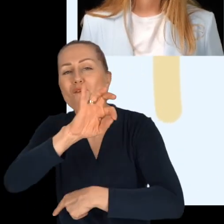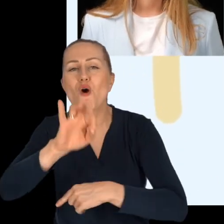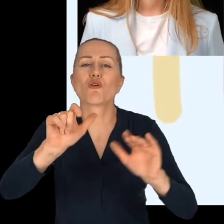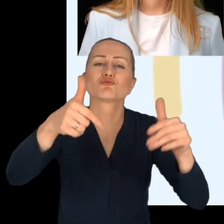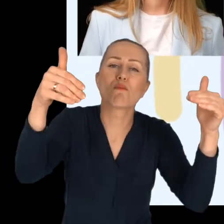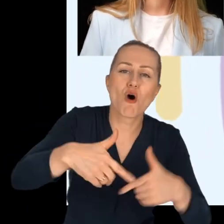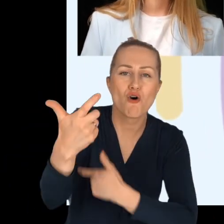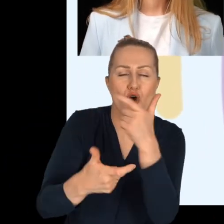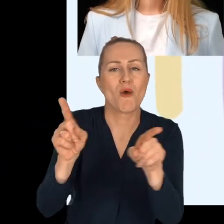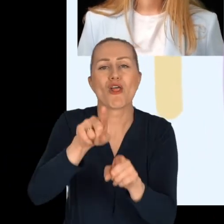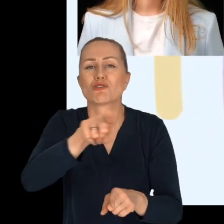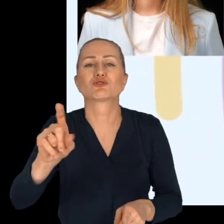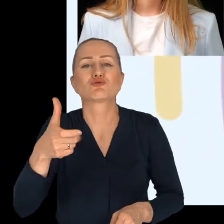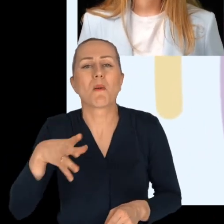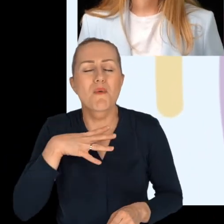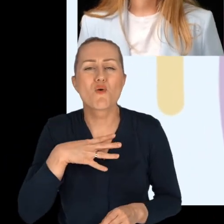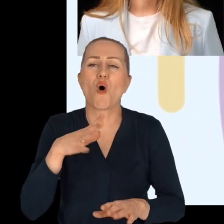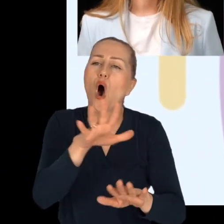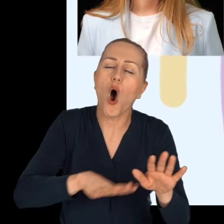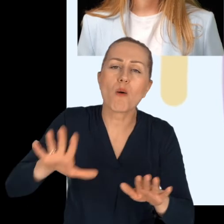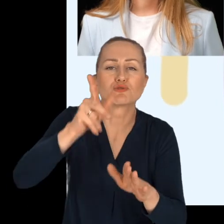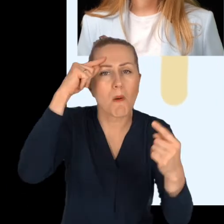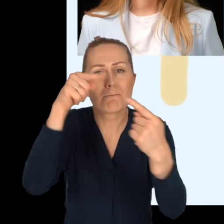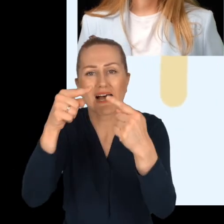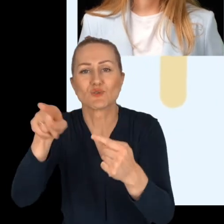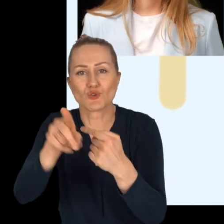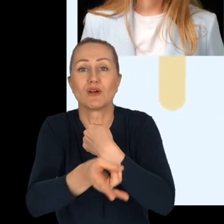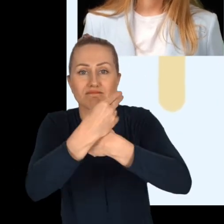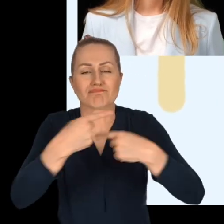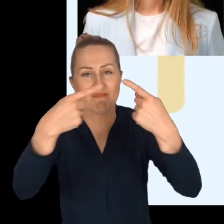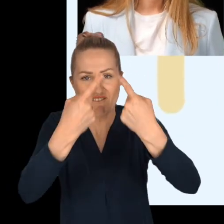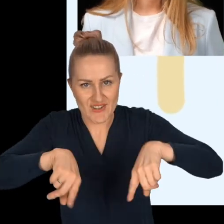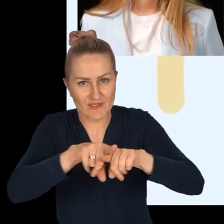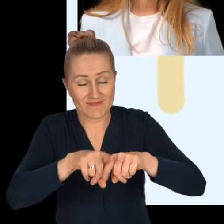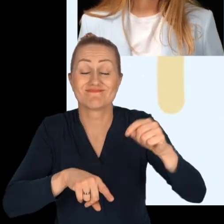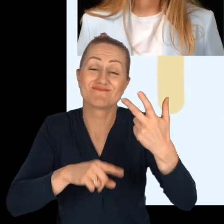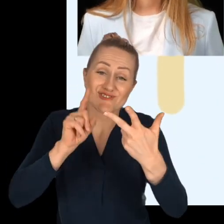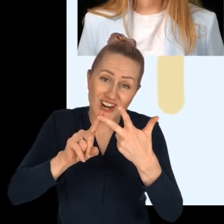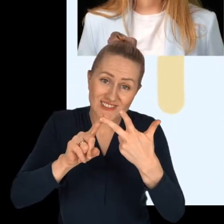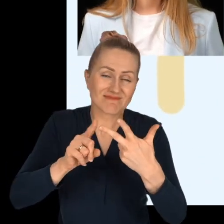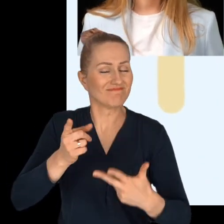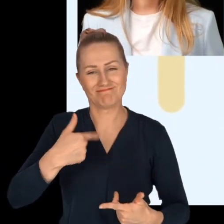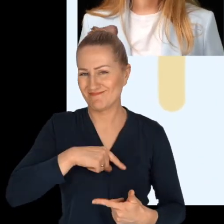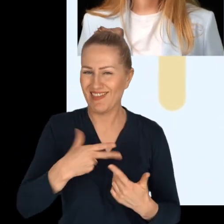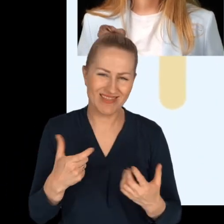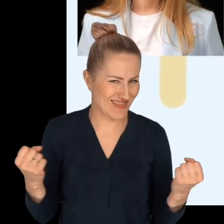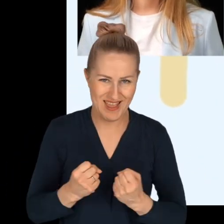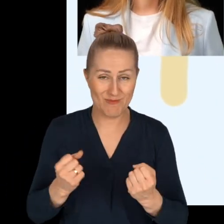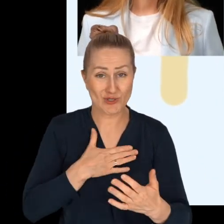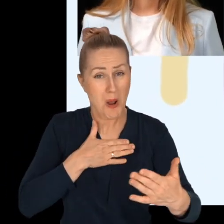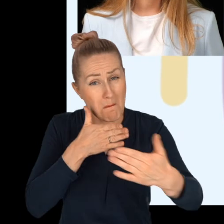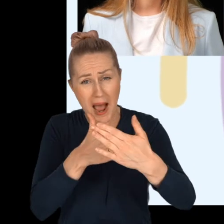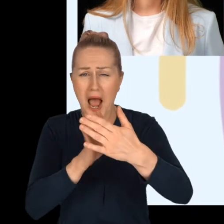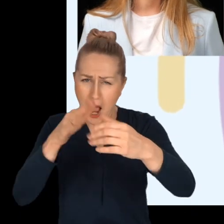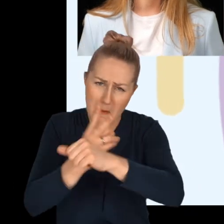możliwościach, o tym gdzie, w jakich obszarach mogą się realizować. No i po trzecie nie bójmy się łamać